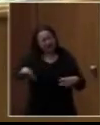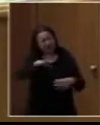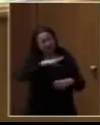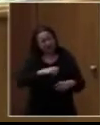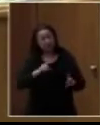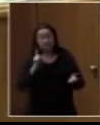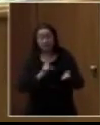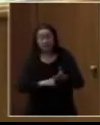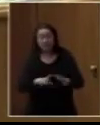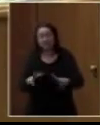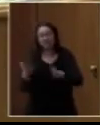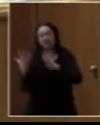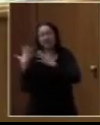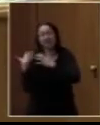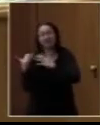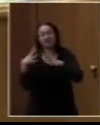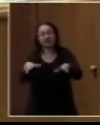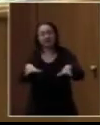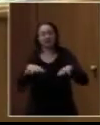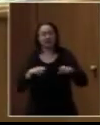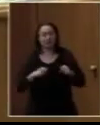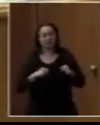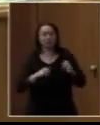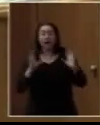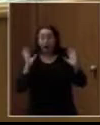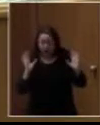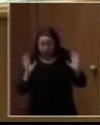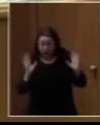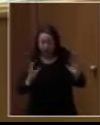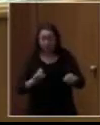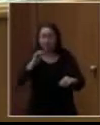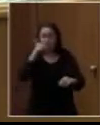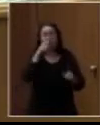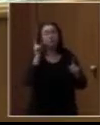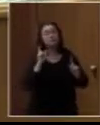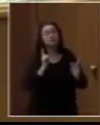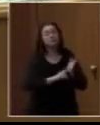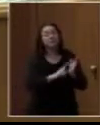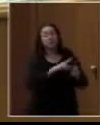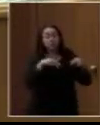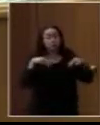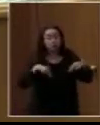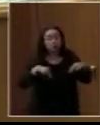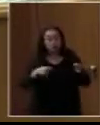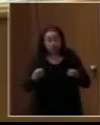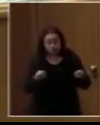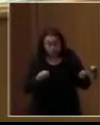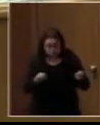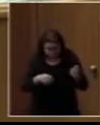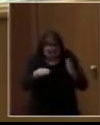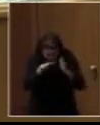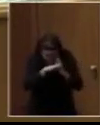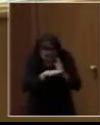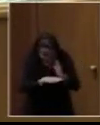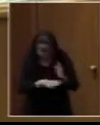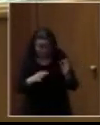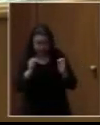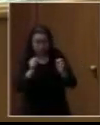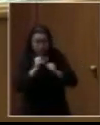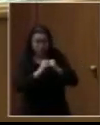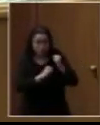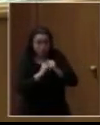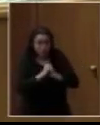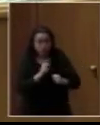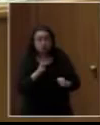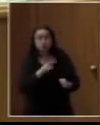αναλογεί Όμως προηγείται να υπάρχουν οι όρες Και οι περιποθέσεις από την πλευρά της πολιτείας Των δομών και των προγραμμάτων Για να γίνουν καλά αυτοί